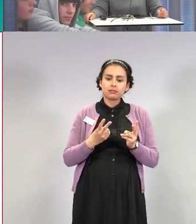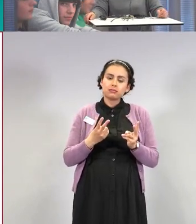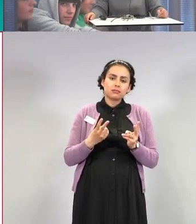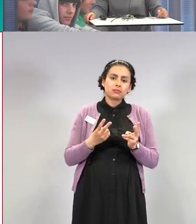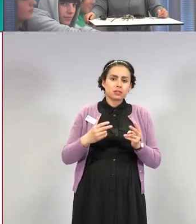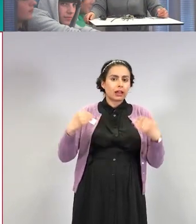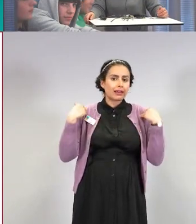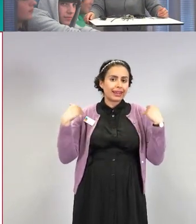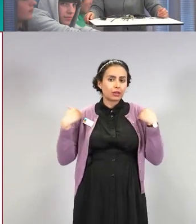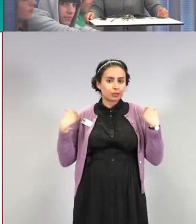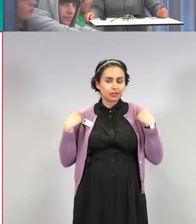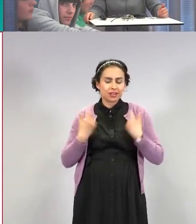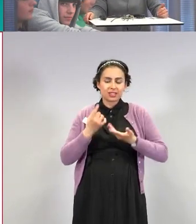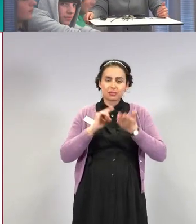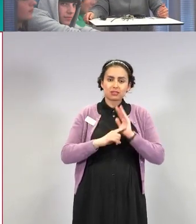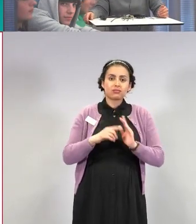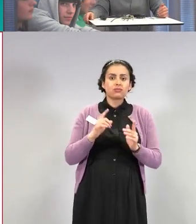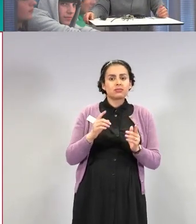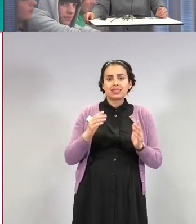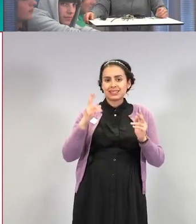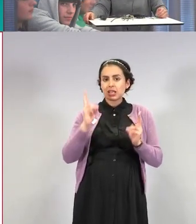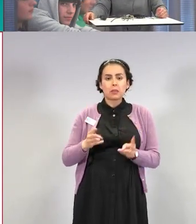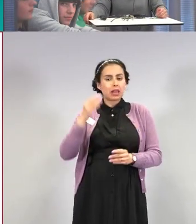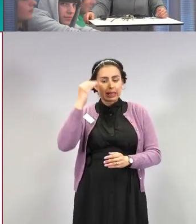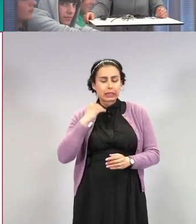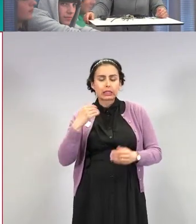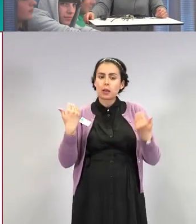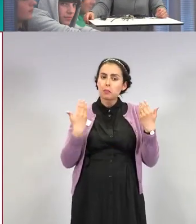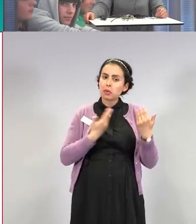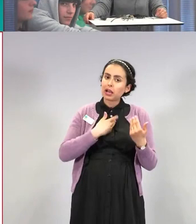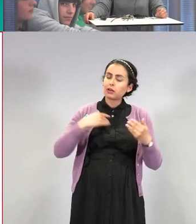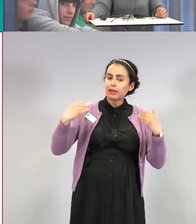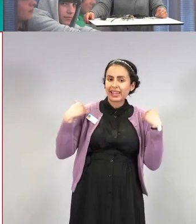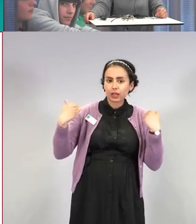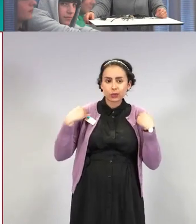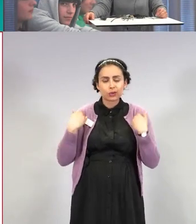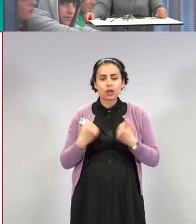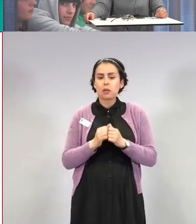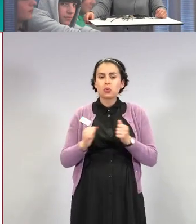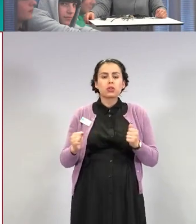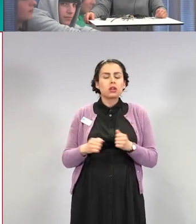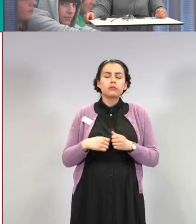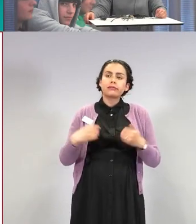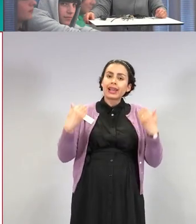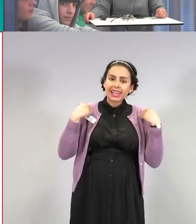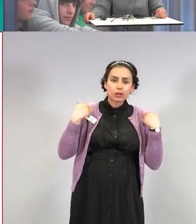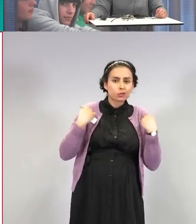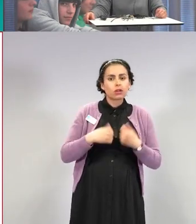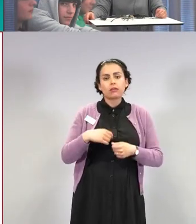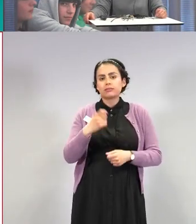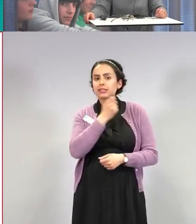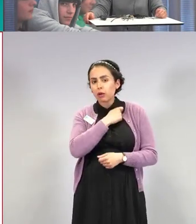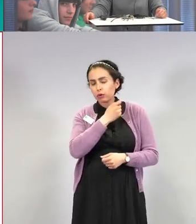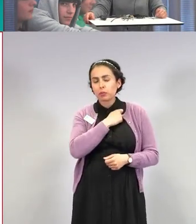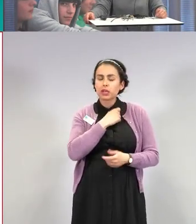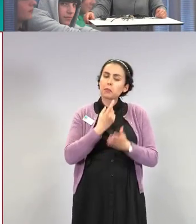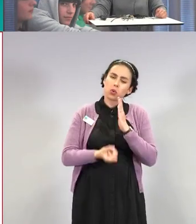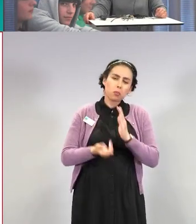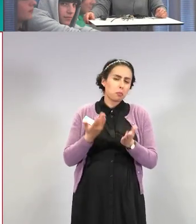tehdään samana iltana. Mutta mitään suurta merkitystä liikunnalla tai saunamisella tai muilla tässä ei ole.